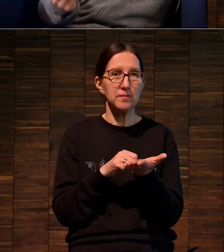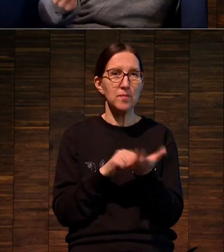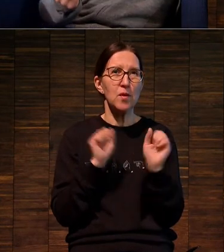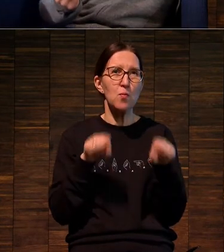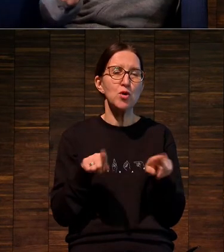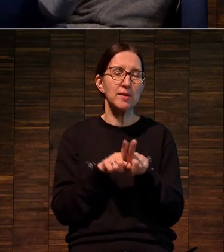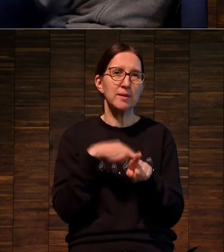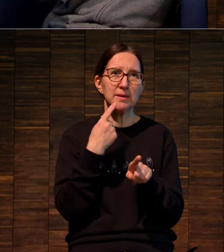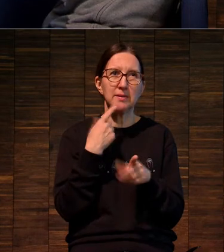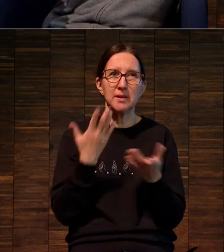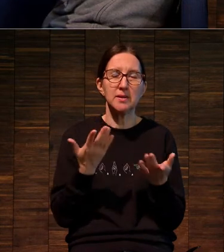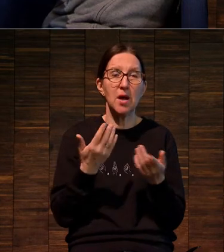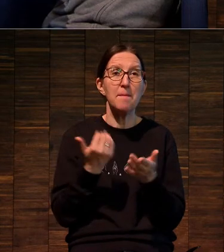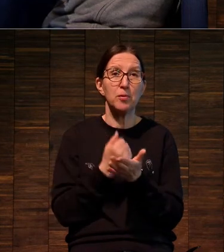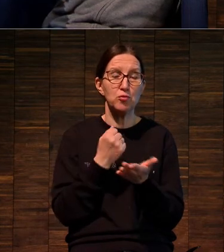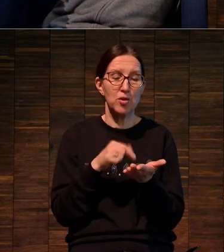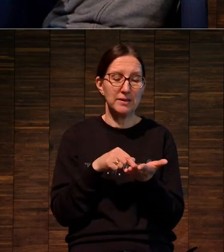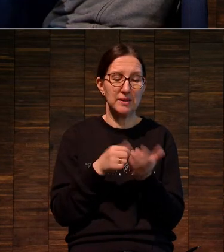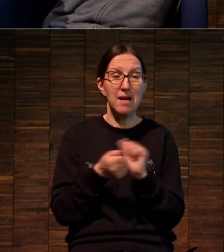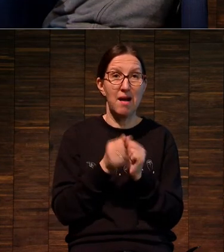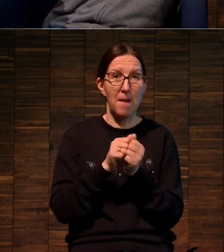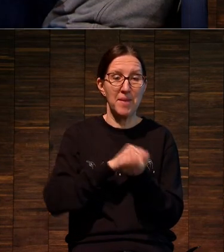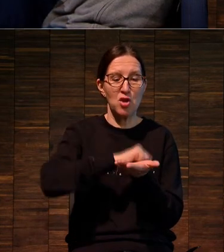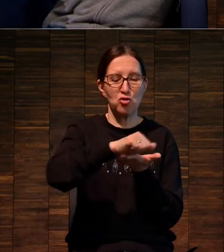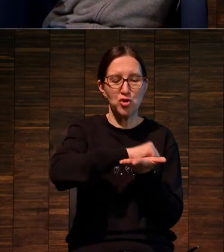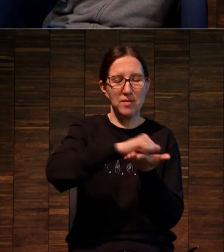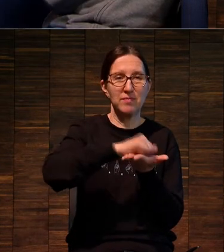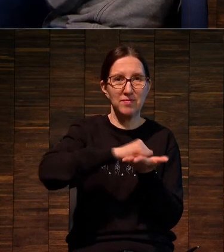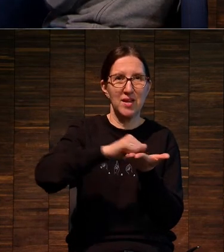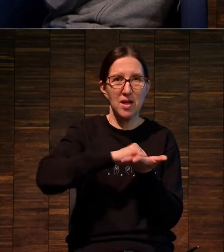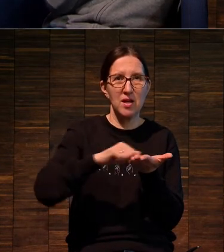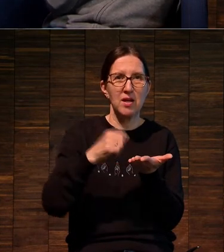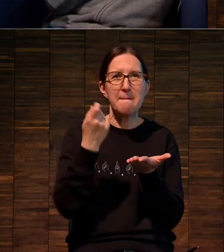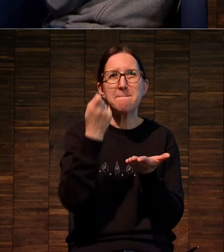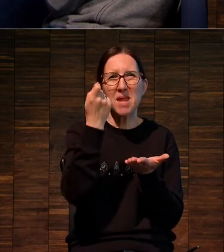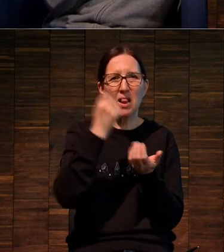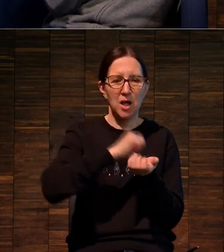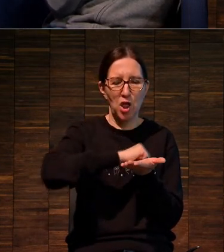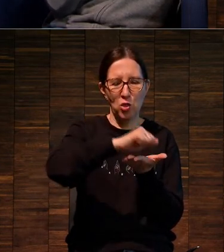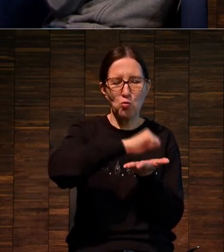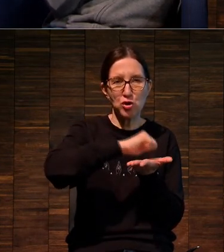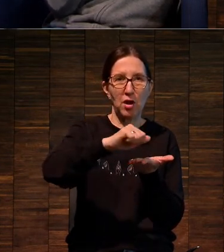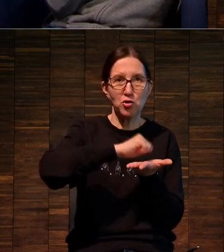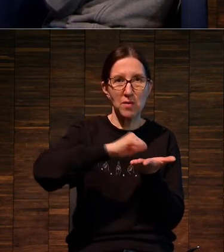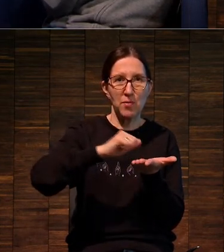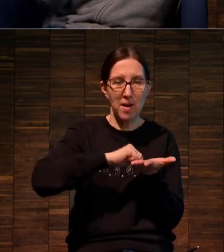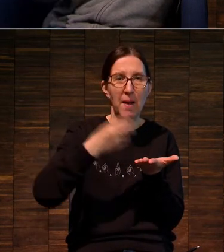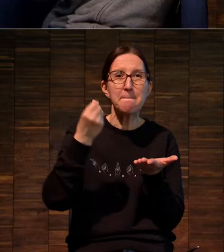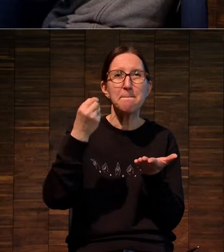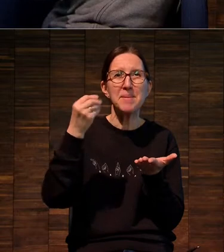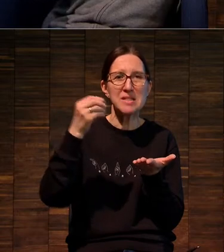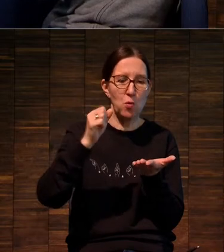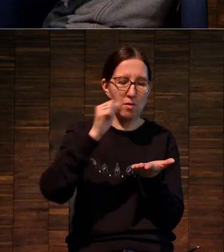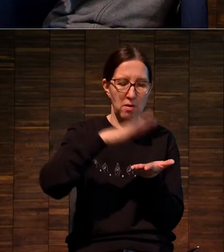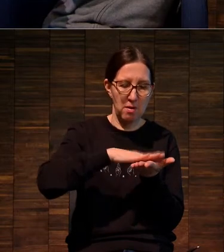помощи наждака мелкого песка